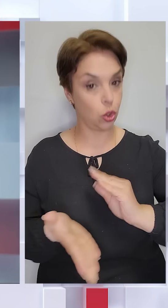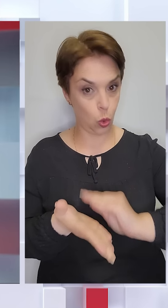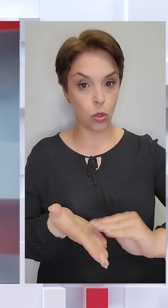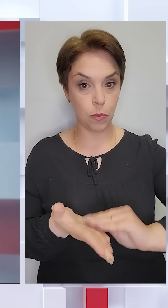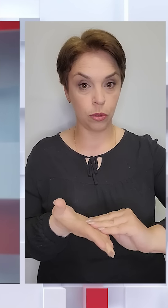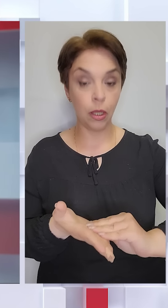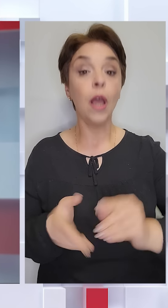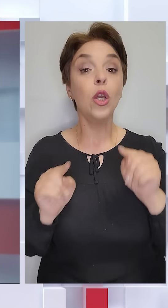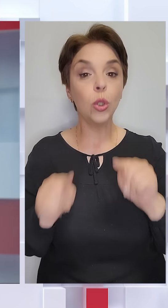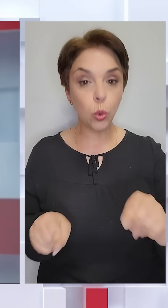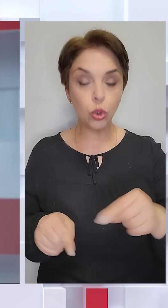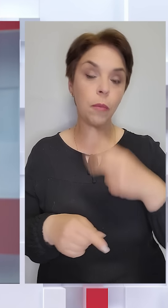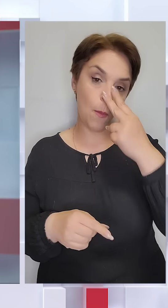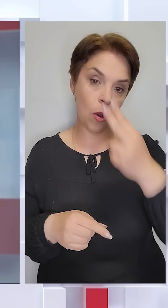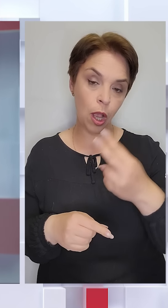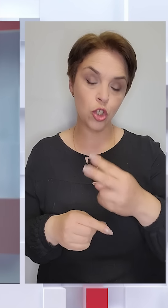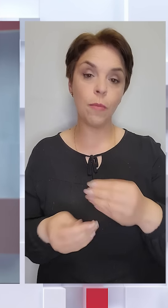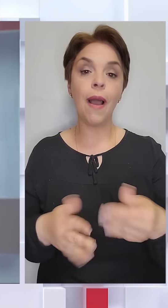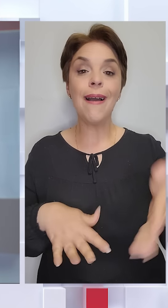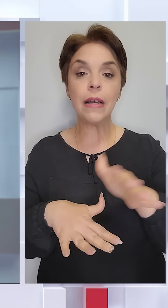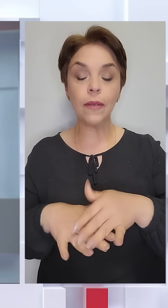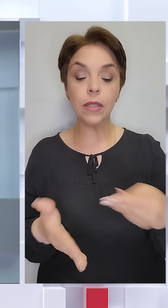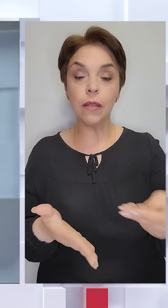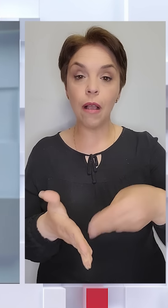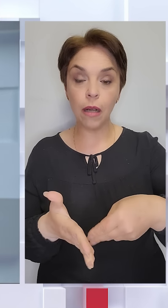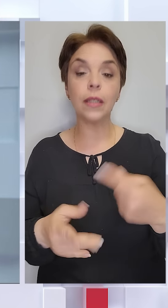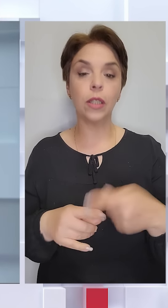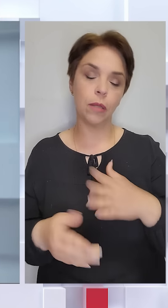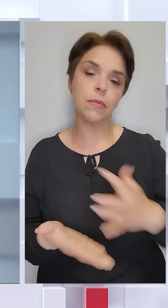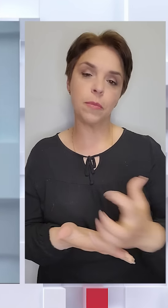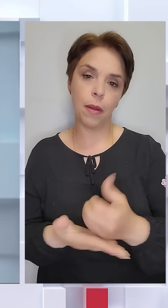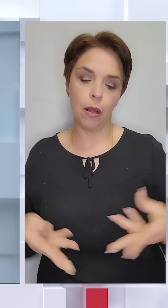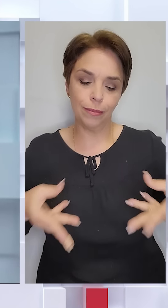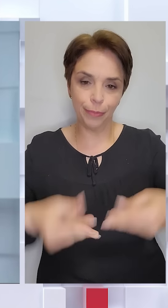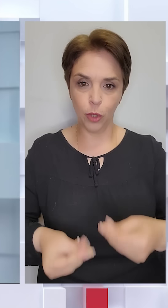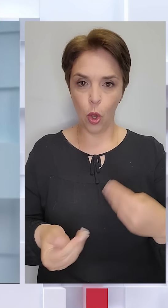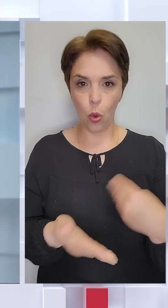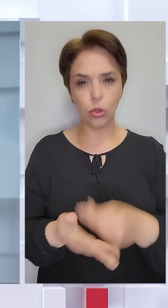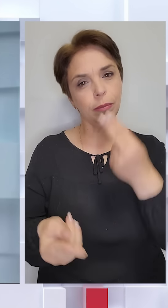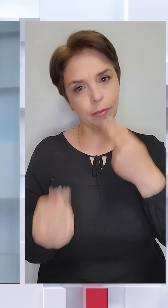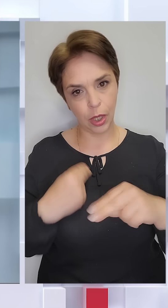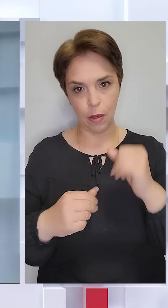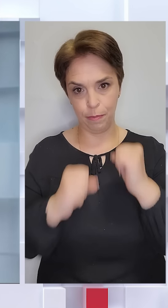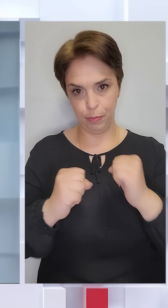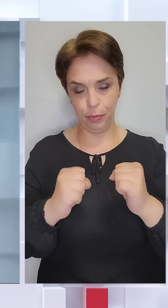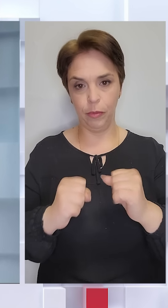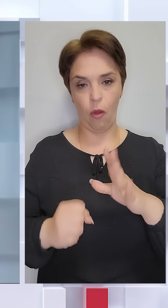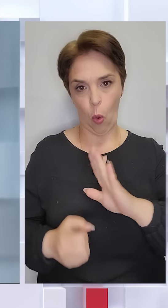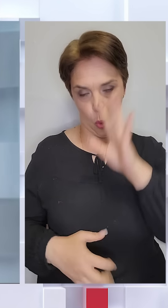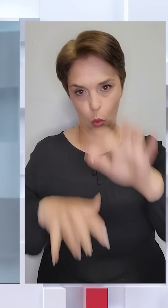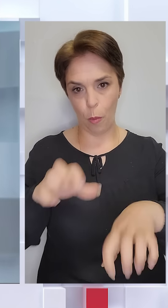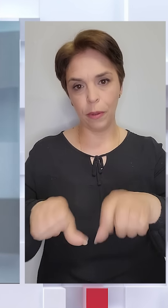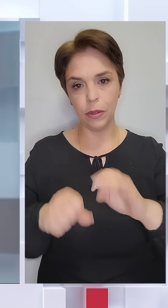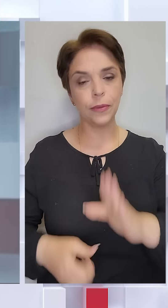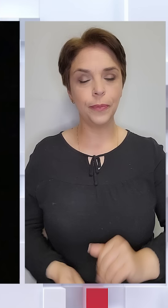І тут же ми покажемо реквізити, картки, на яку бійці збирають кошти, щоб ефективніше протистояти окупантам.